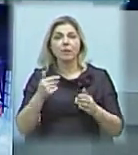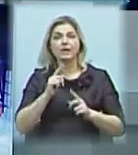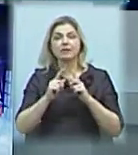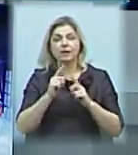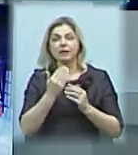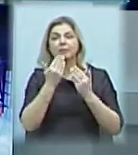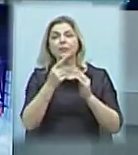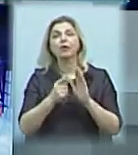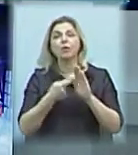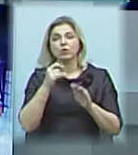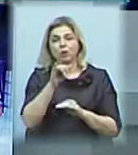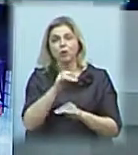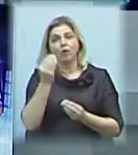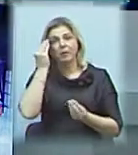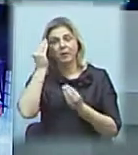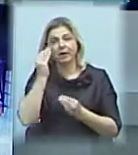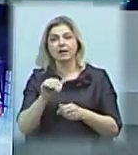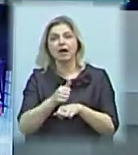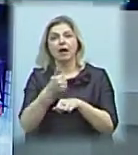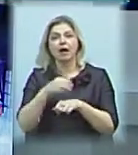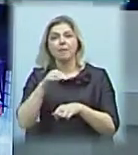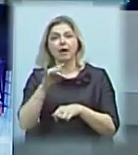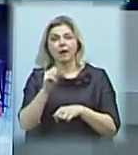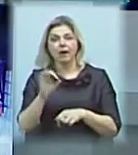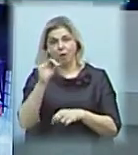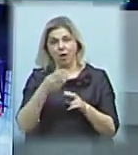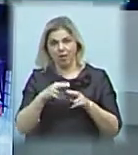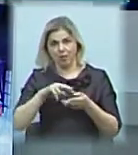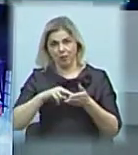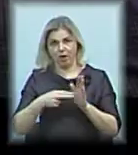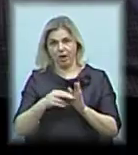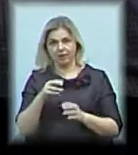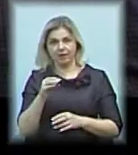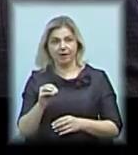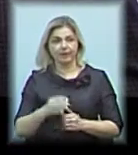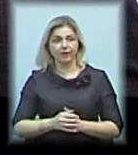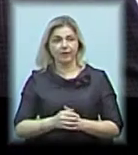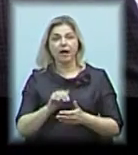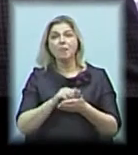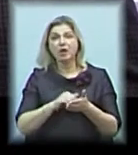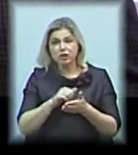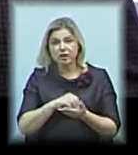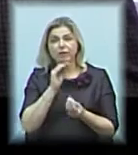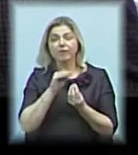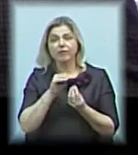мотиви депутата та думку мера стосовно зареєстрованого проєкту. Причина все та ж